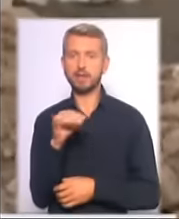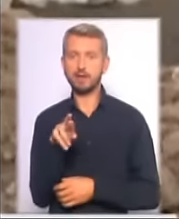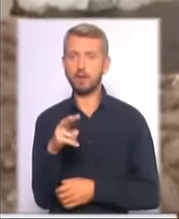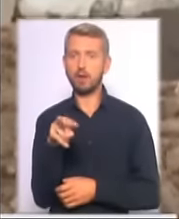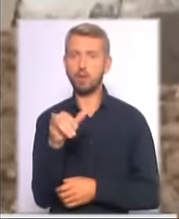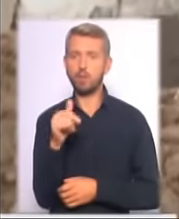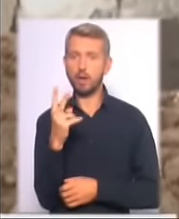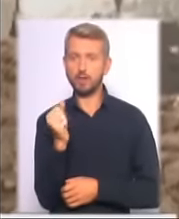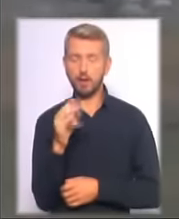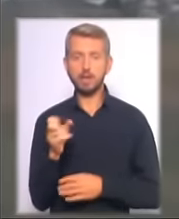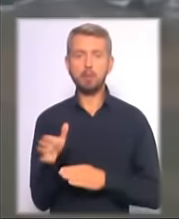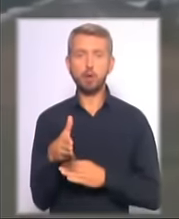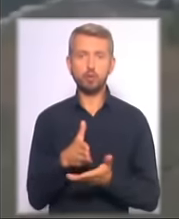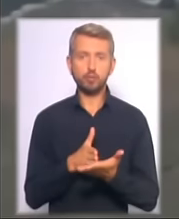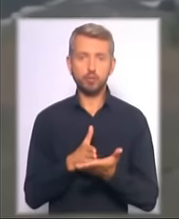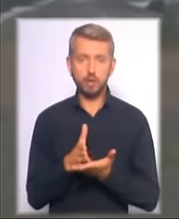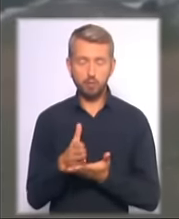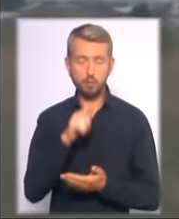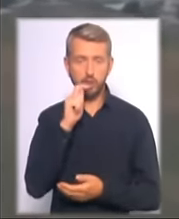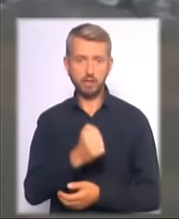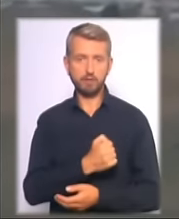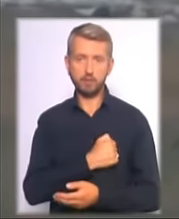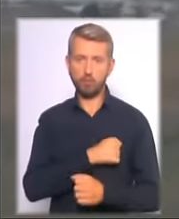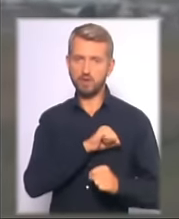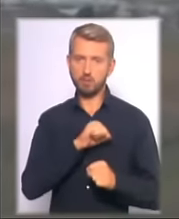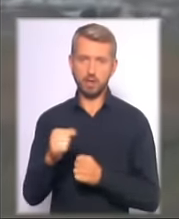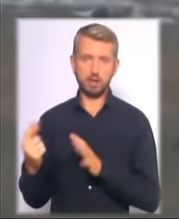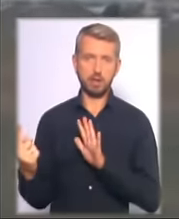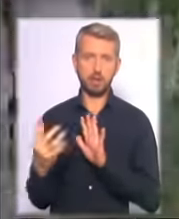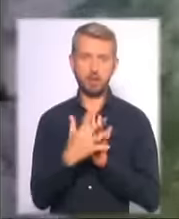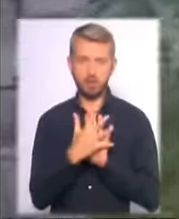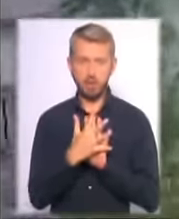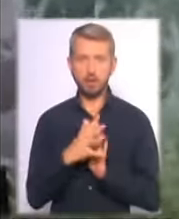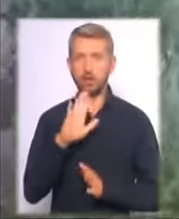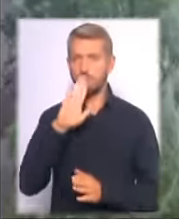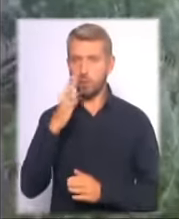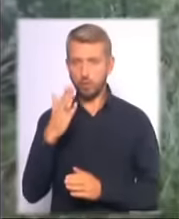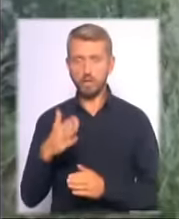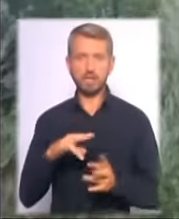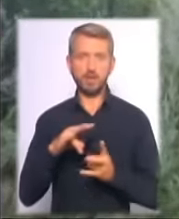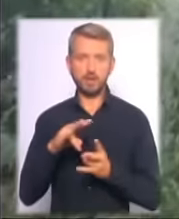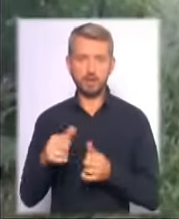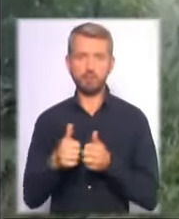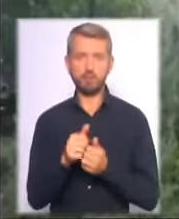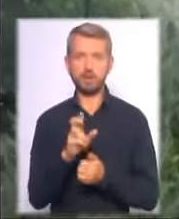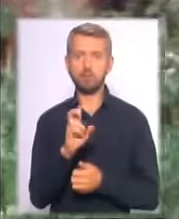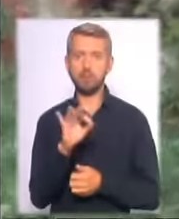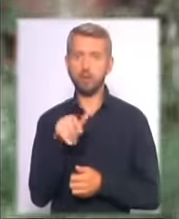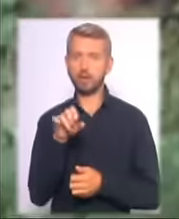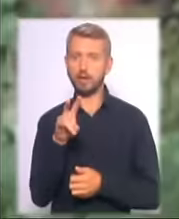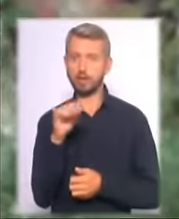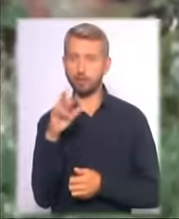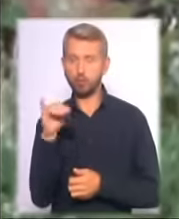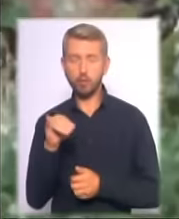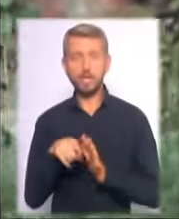Маріупольському українські військові відбили напад ворожих диверсантів під Богданів. І на Донецькому напрямку окупанти